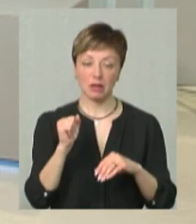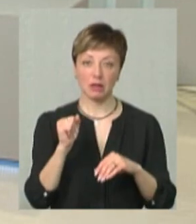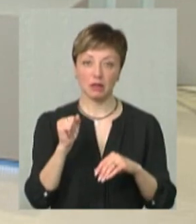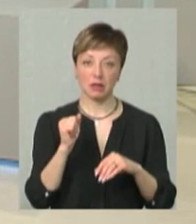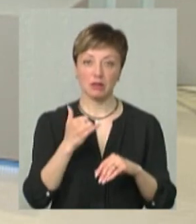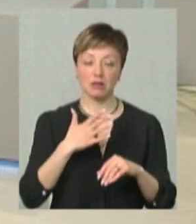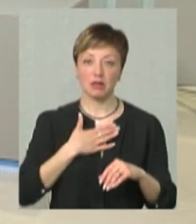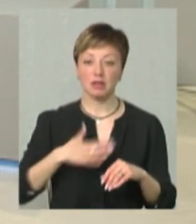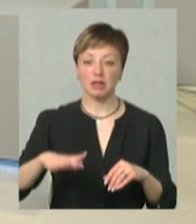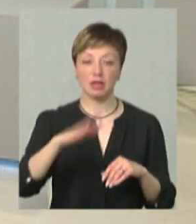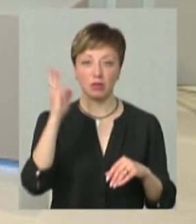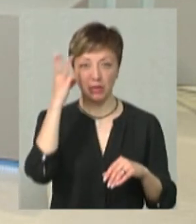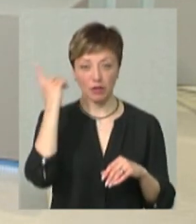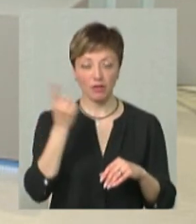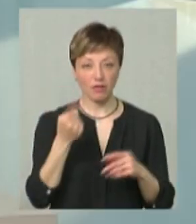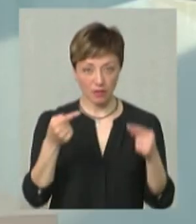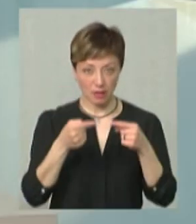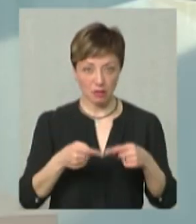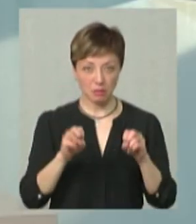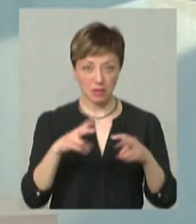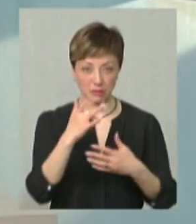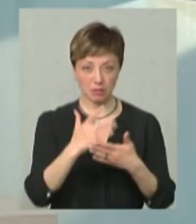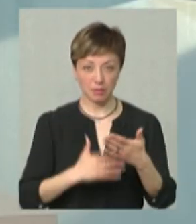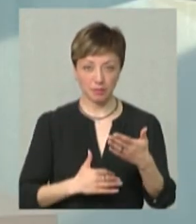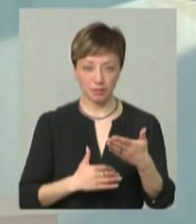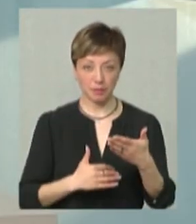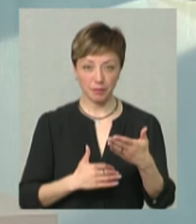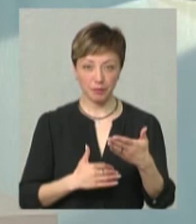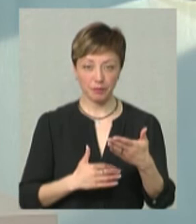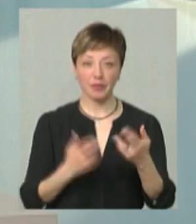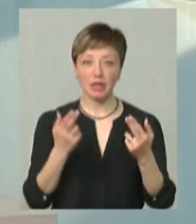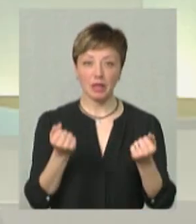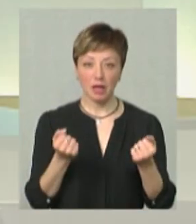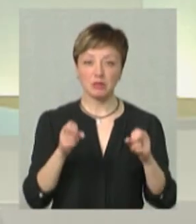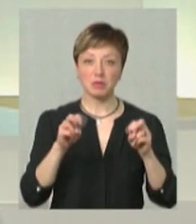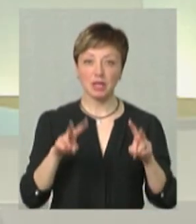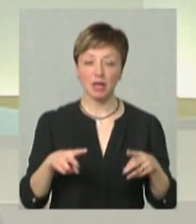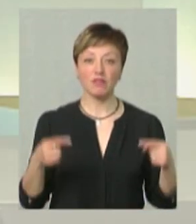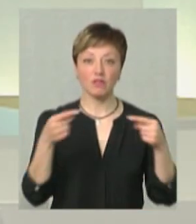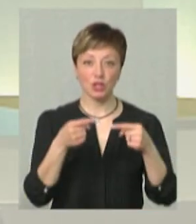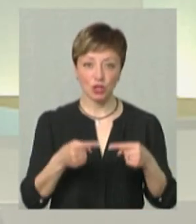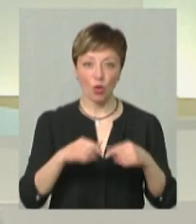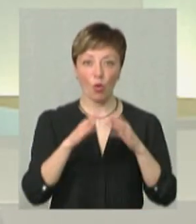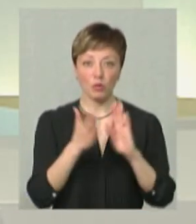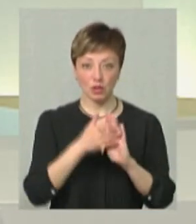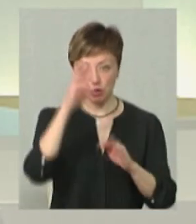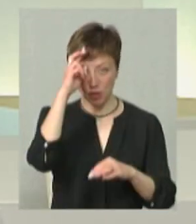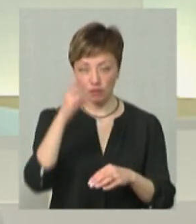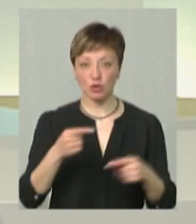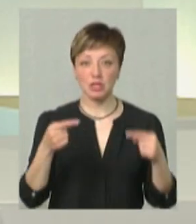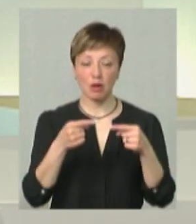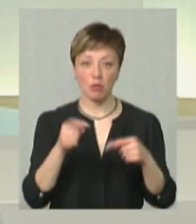нас на теренах Хмельниччя. А вже визначено ці спеціальності державного